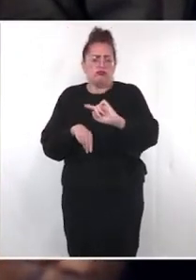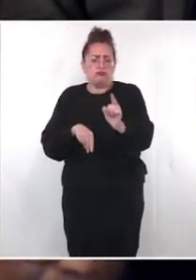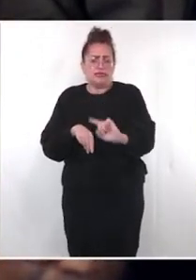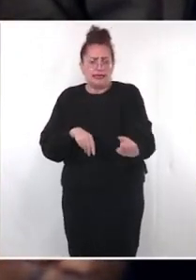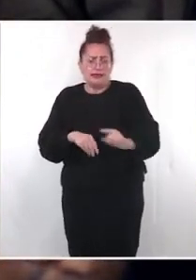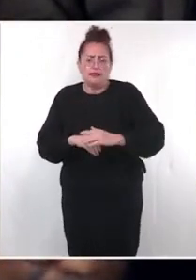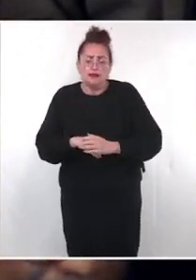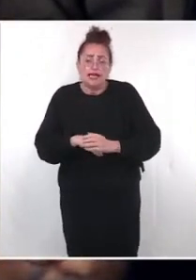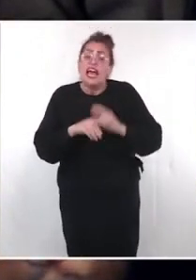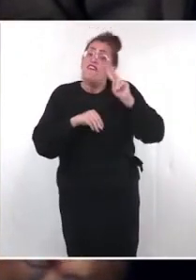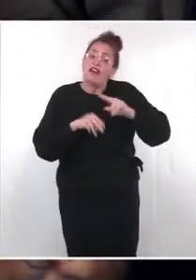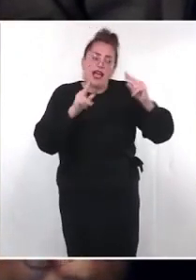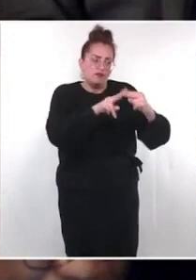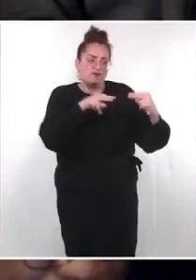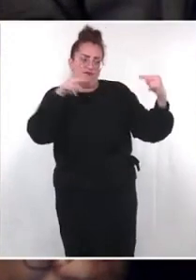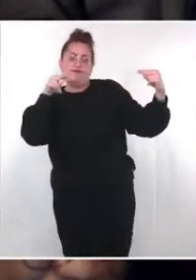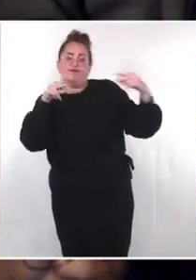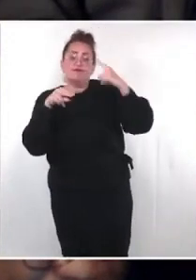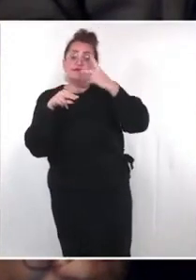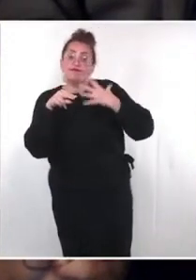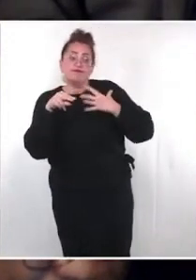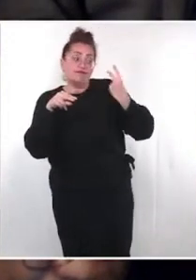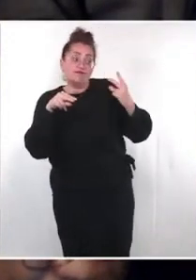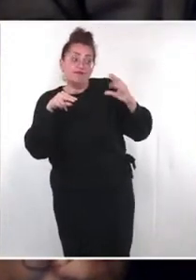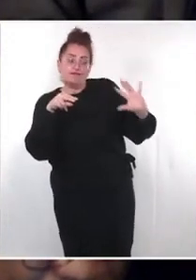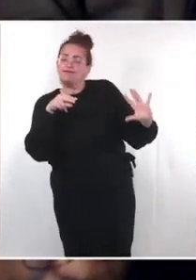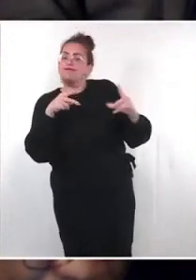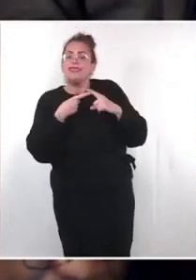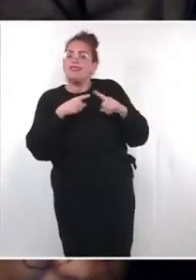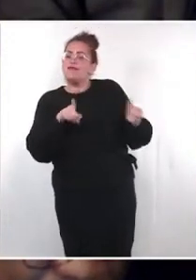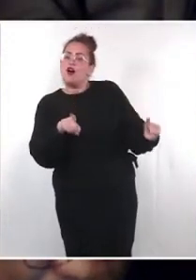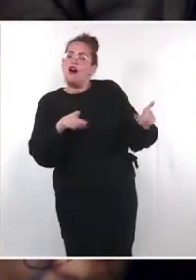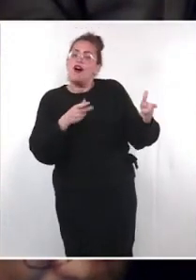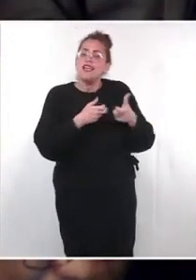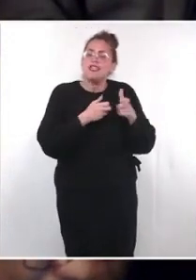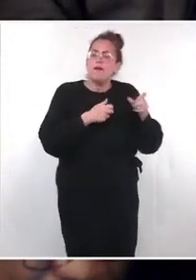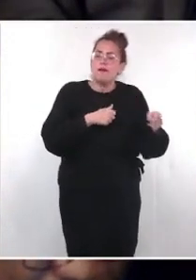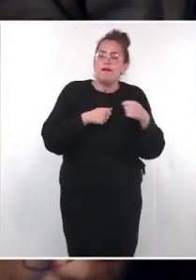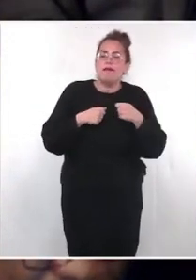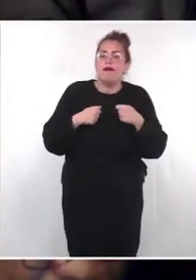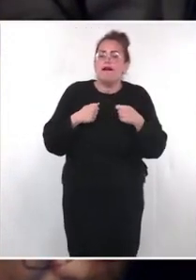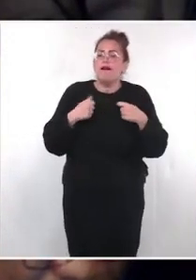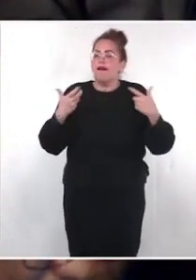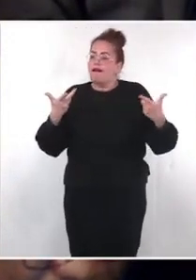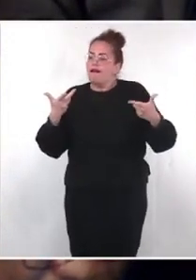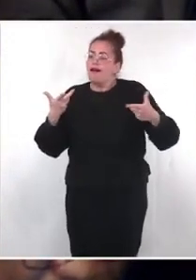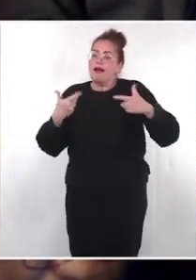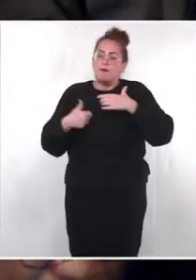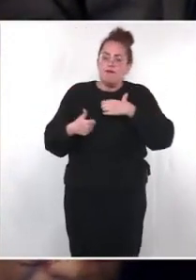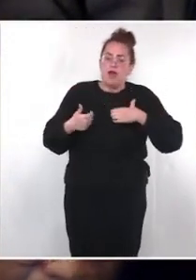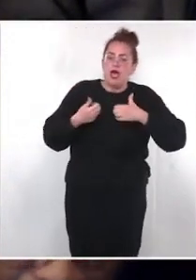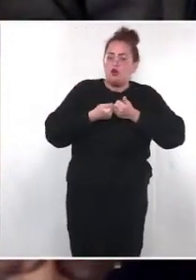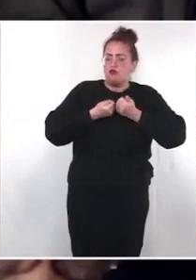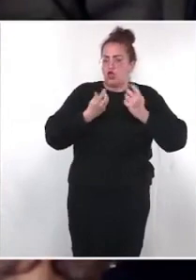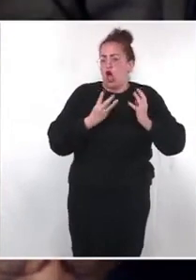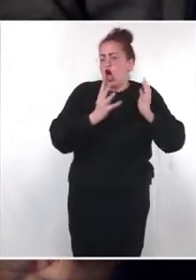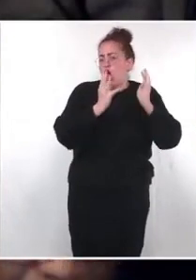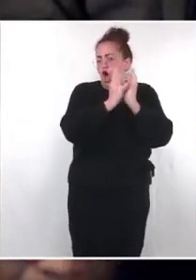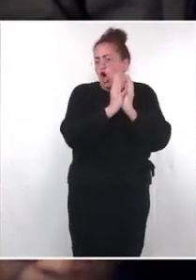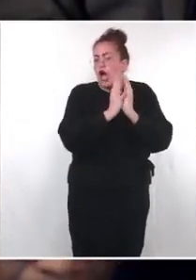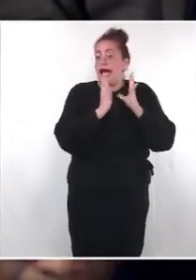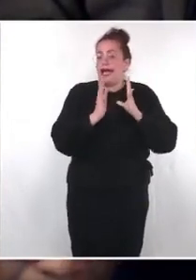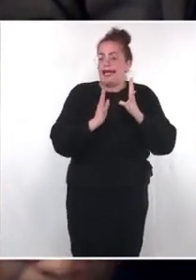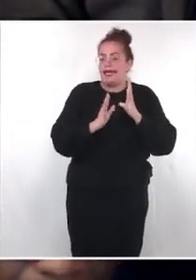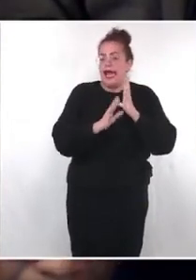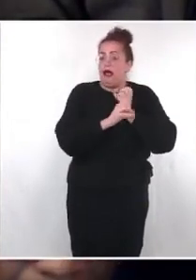métropole et le point de vue d'une ville ne sont pas les mêmes parce que dans une métropole la discussion avec l'ensemble des maires, parce que toute une série de contingences n'est